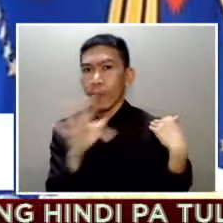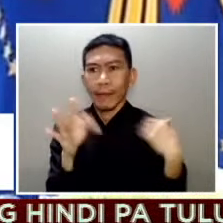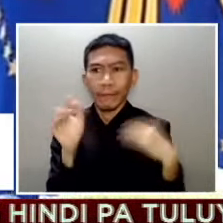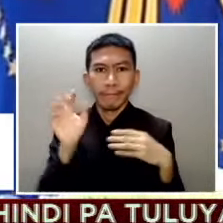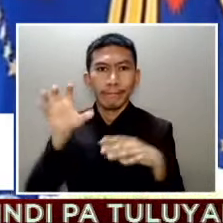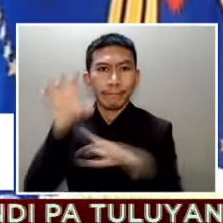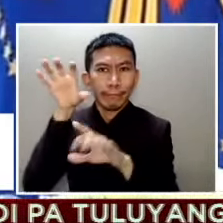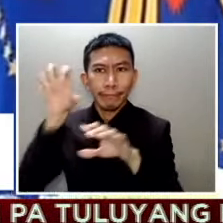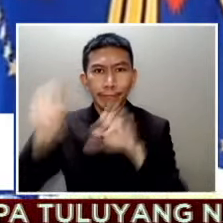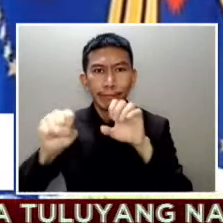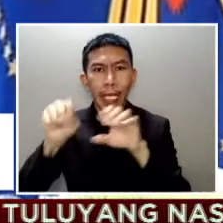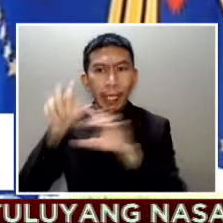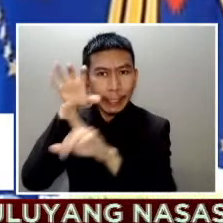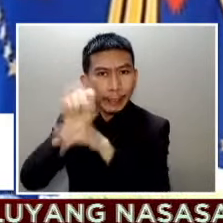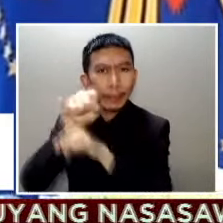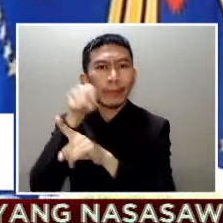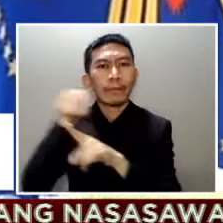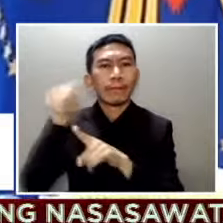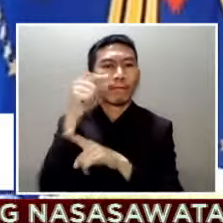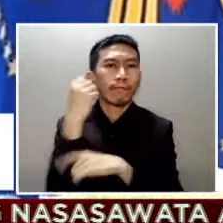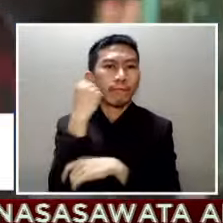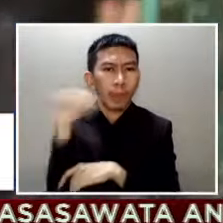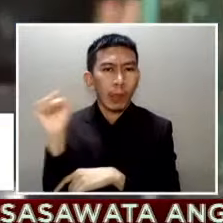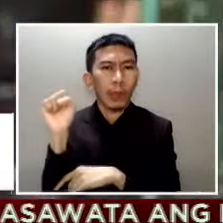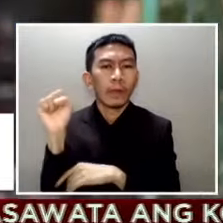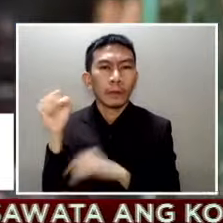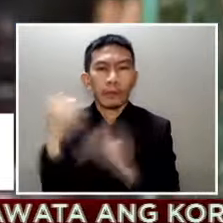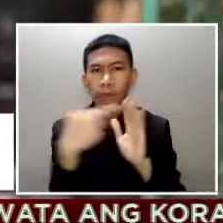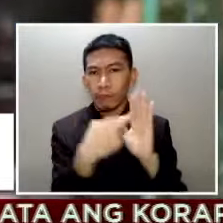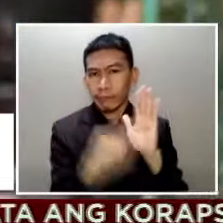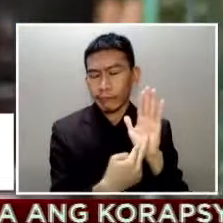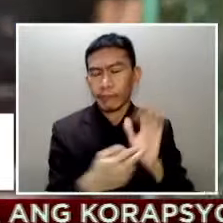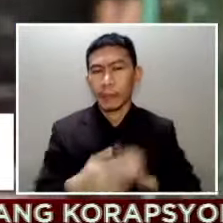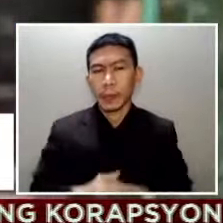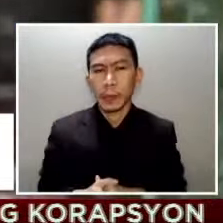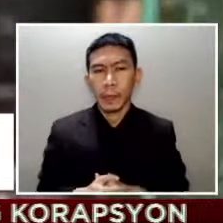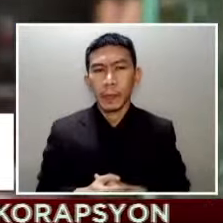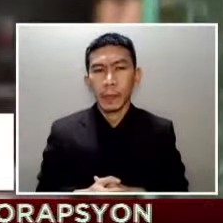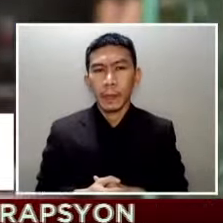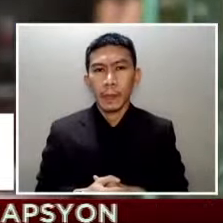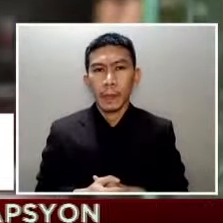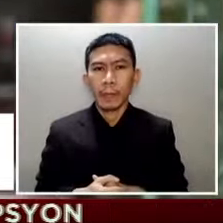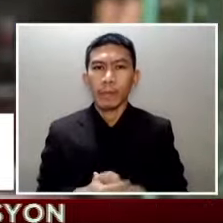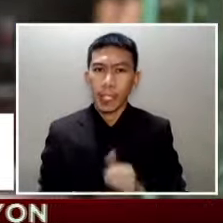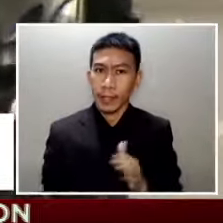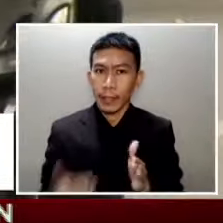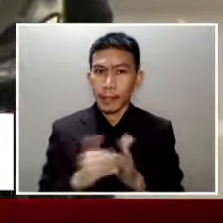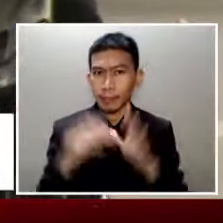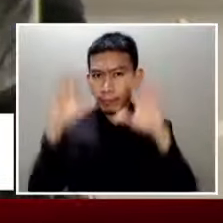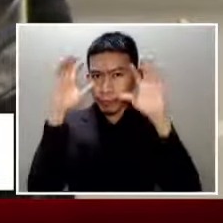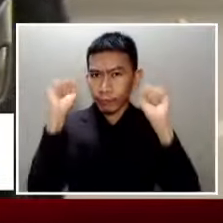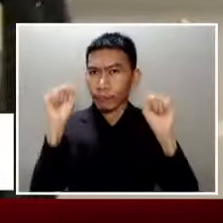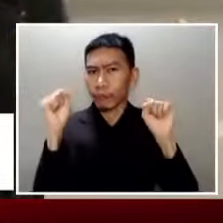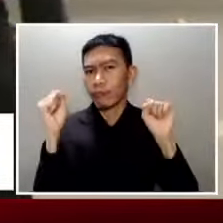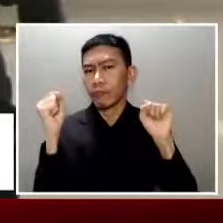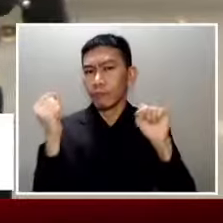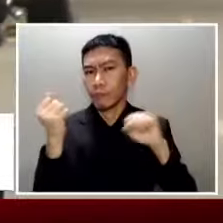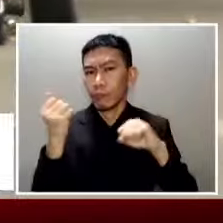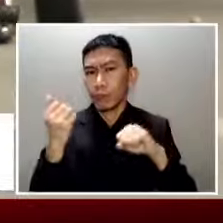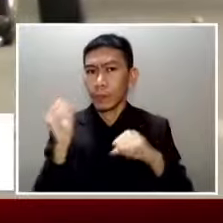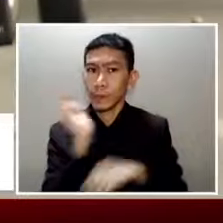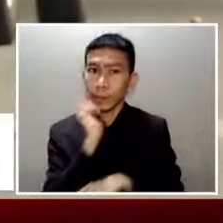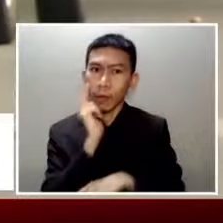mga itong mga batas na hindi antutupad. Muli rin nagbabala ang pangulo na sumunod sa minimum health